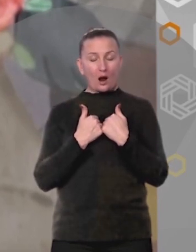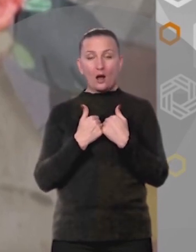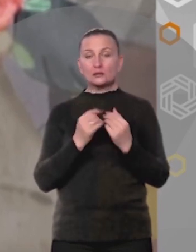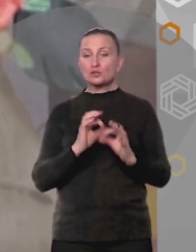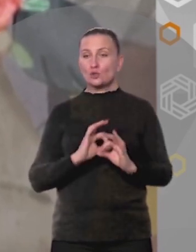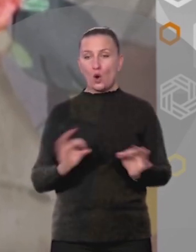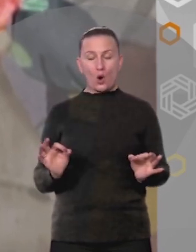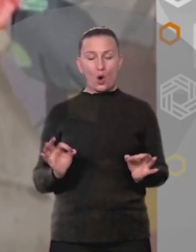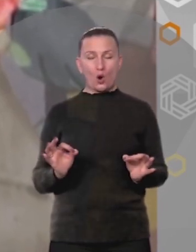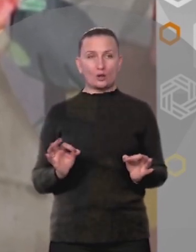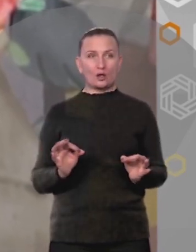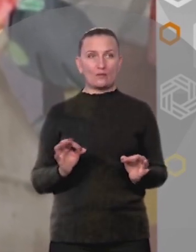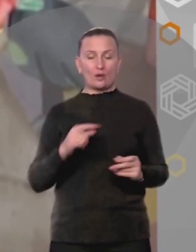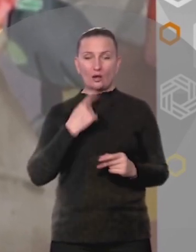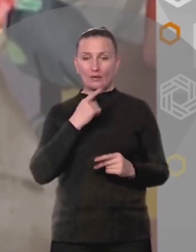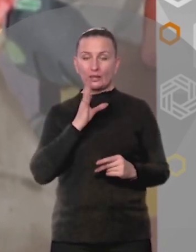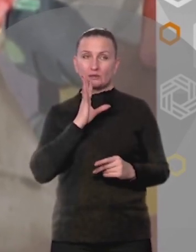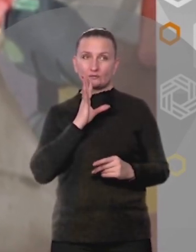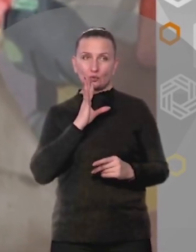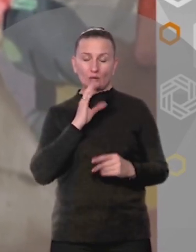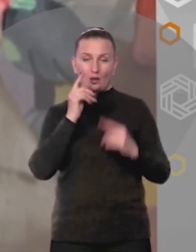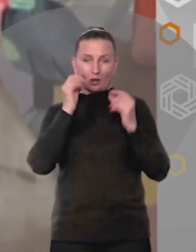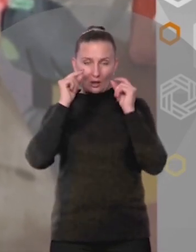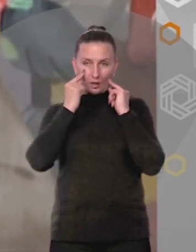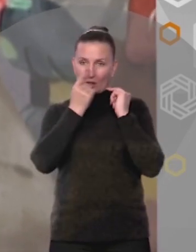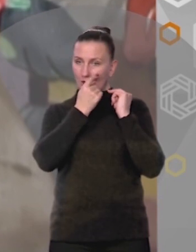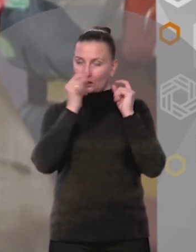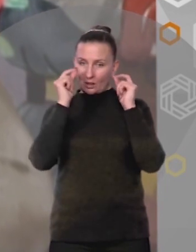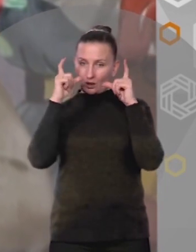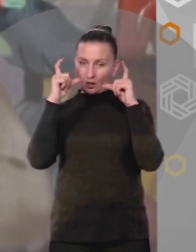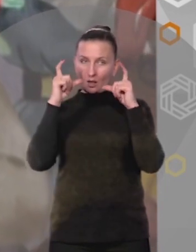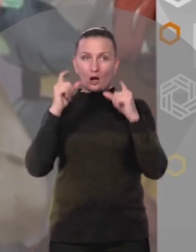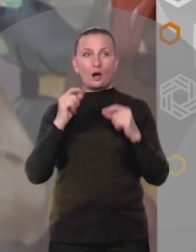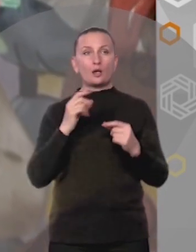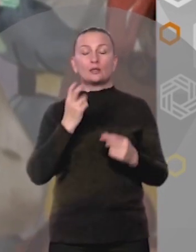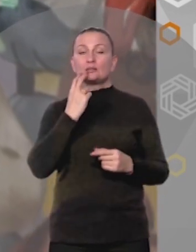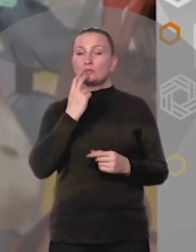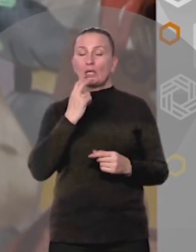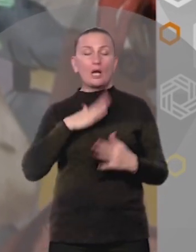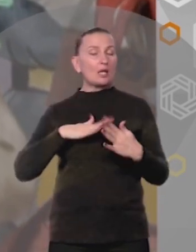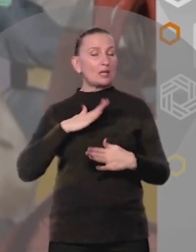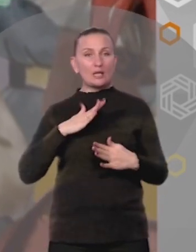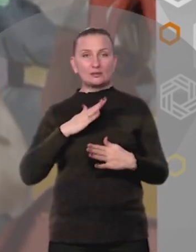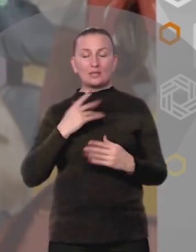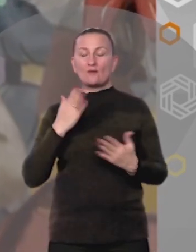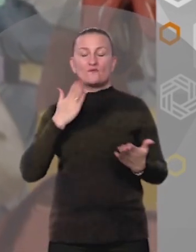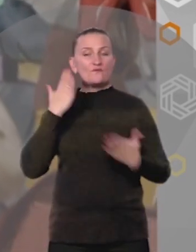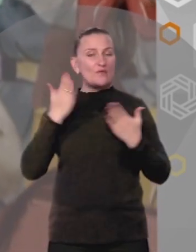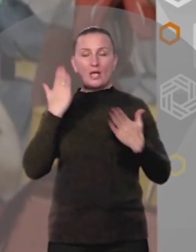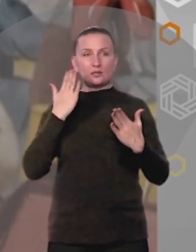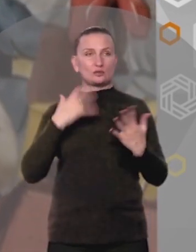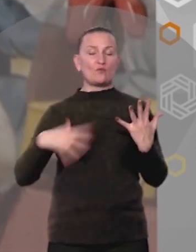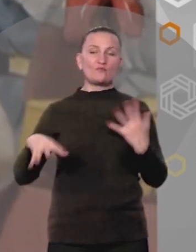здорово! Произнесла смешная девчонка Широко раскрыв глаза А затем засмеялась Да так радостно Так весело